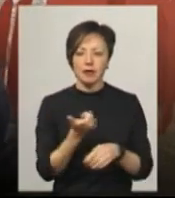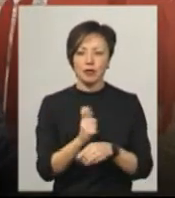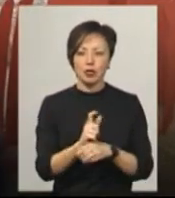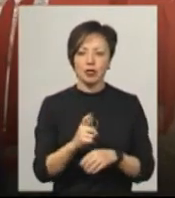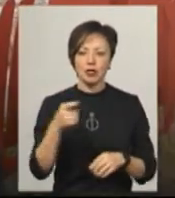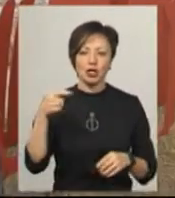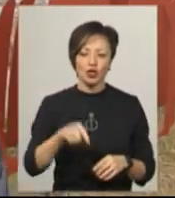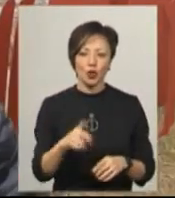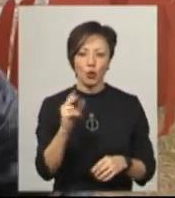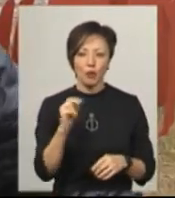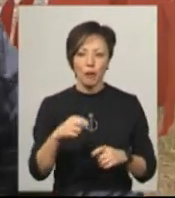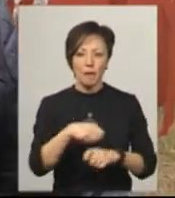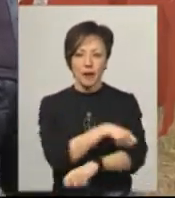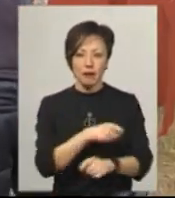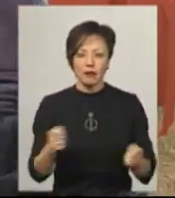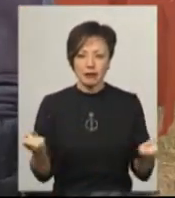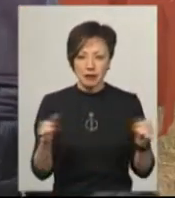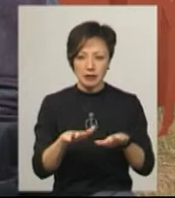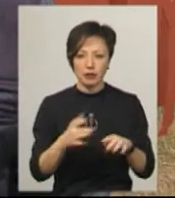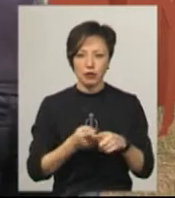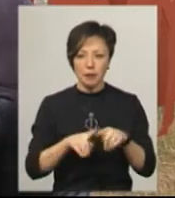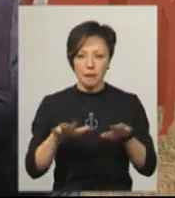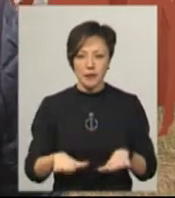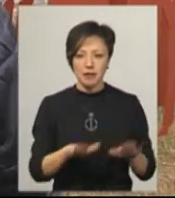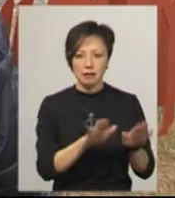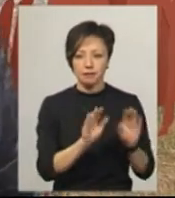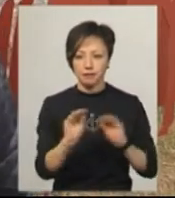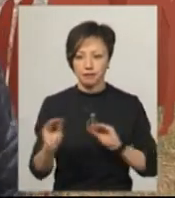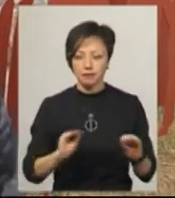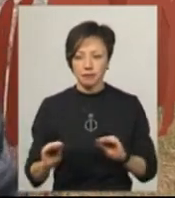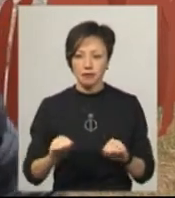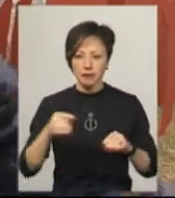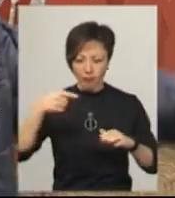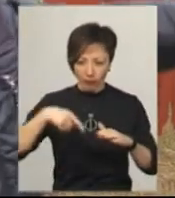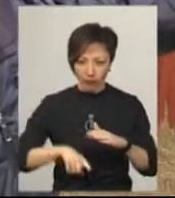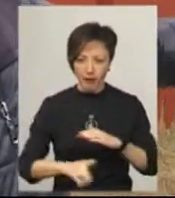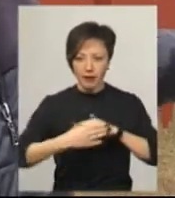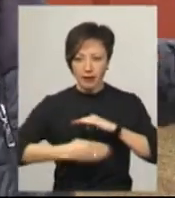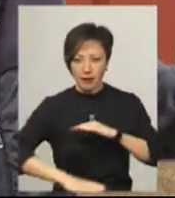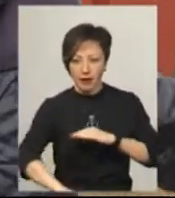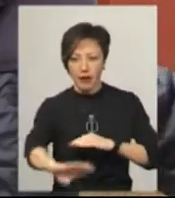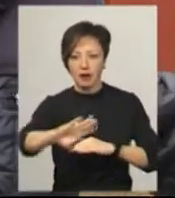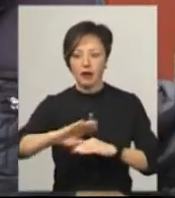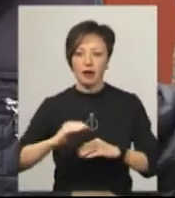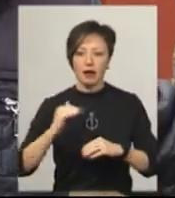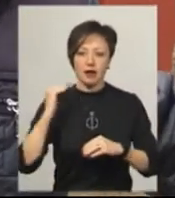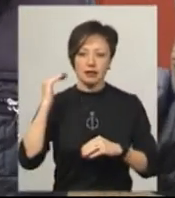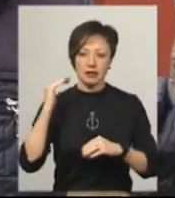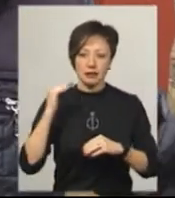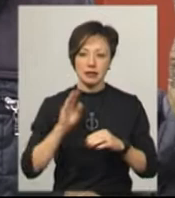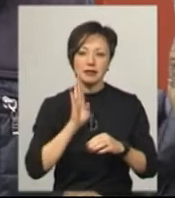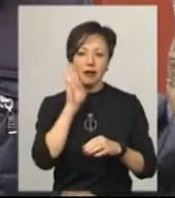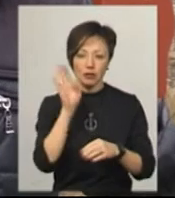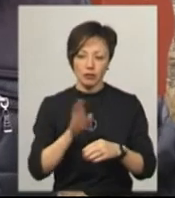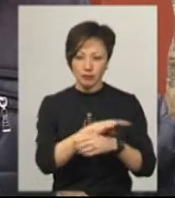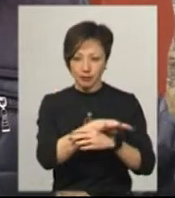кубометрів насипано для того, щоб перевести це місто до ладу. Знизу знаходиться сам яр, він наче безодня. Зверху ввели людей у цей яр і